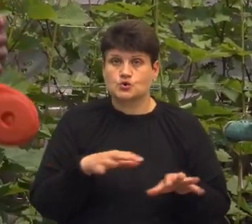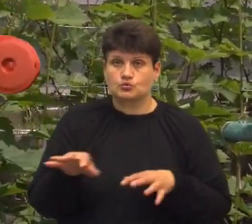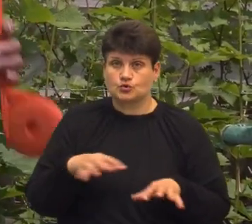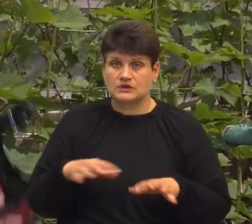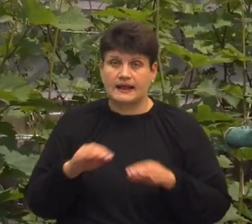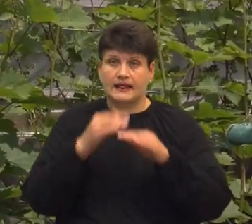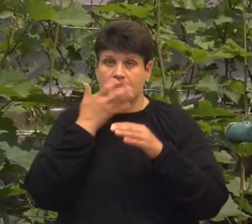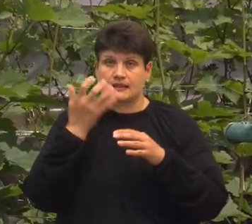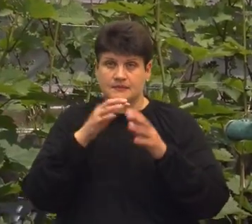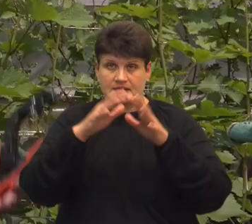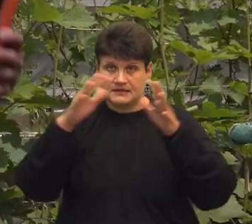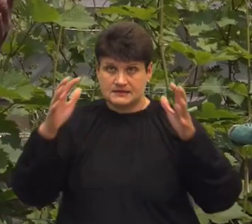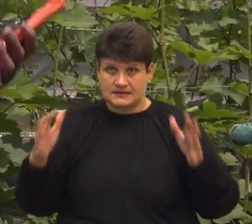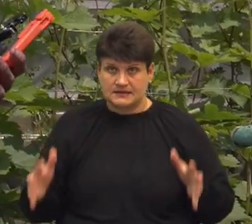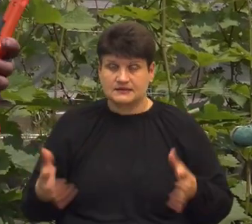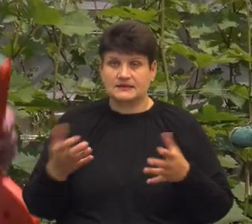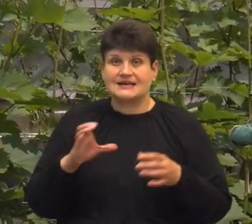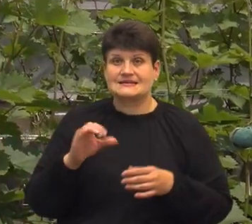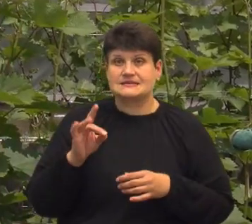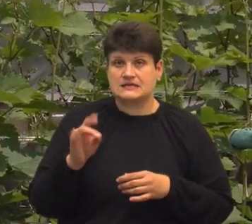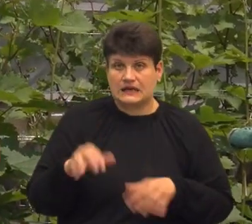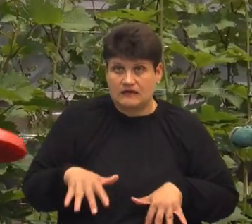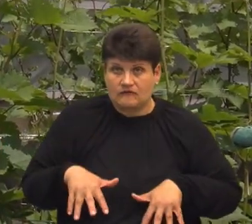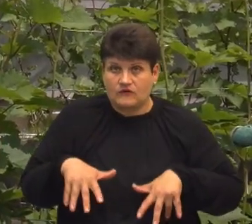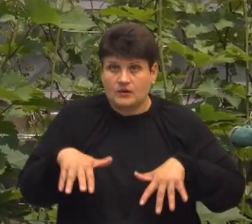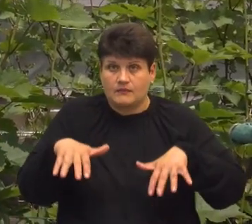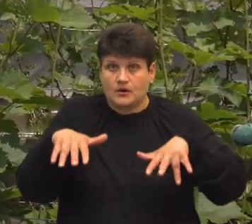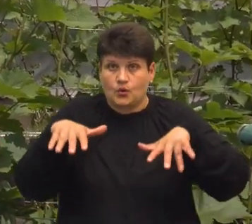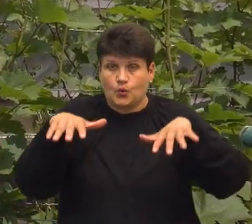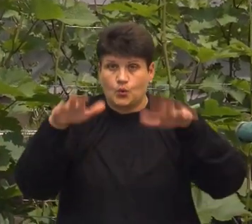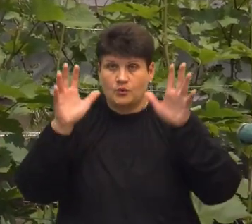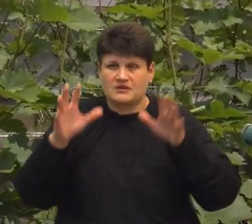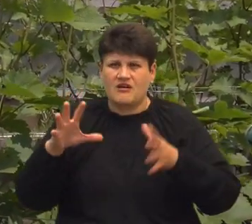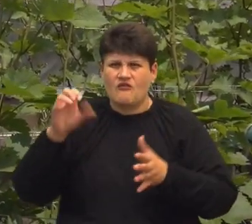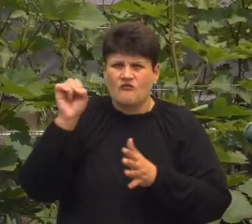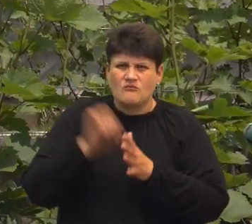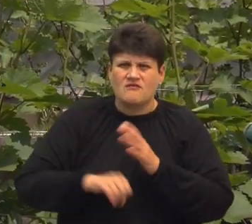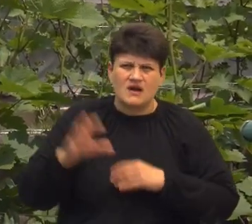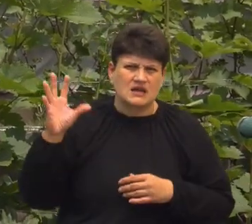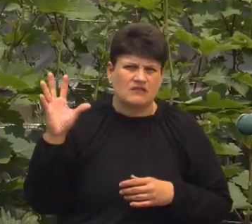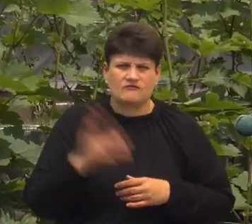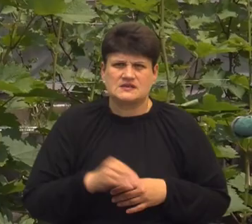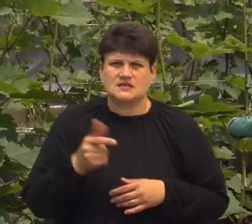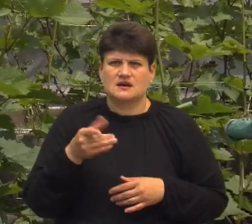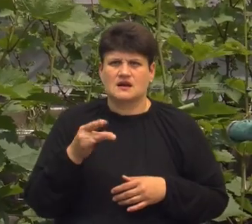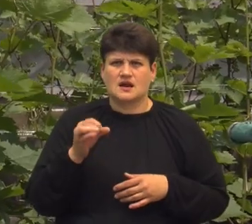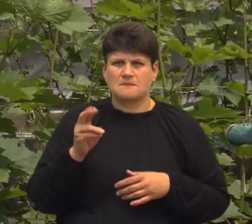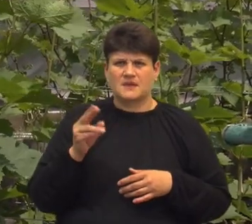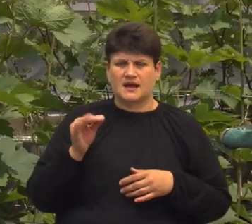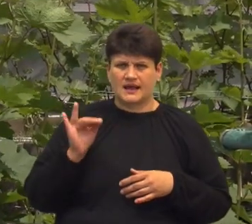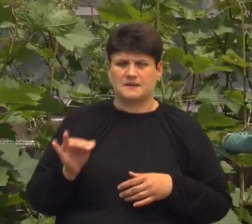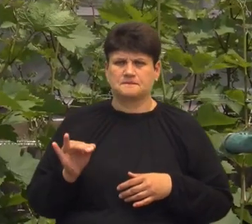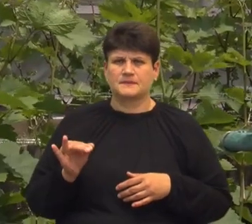закрита, там гаряча та сірка випаровується. І тими парами вона вбиває всі грибки. І, до речі, так, сосущих, гризущих тих,